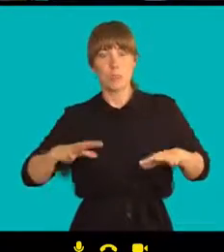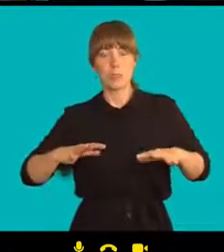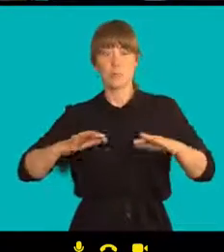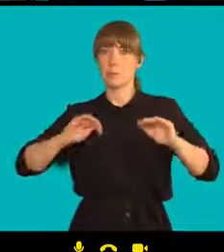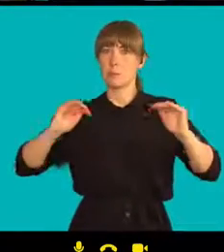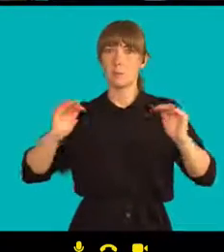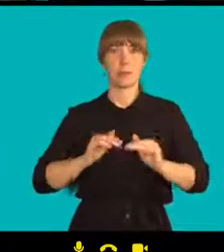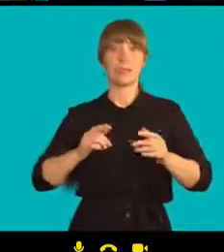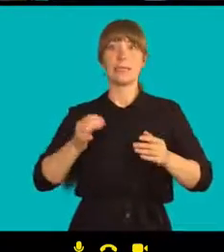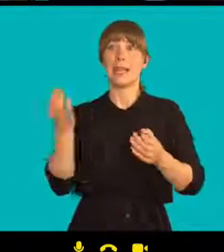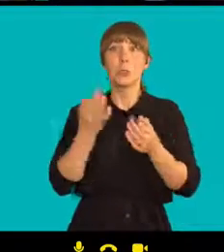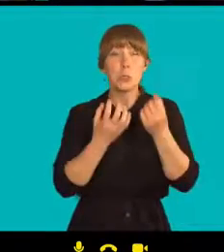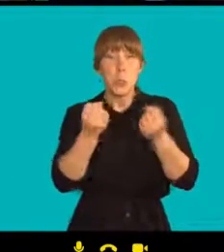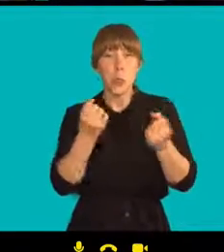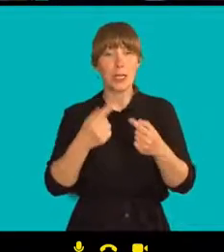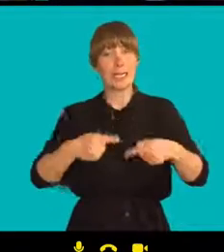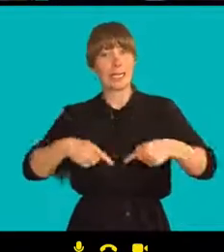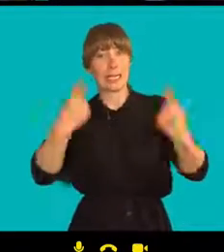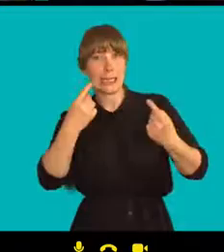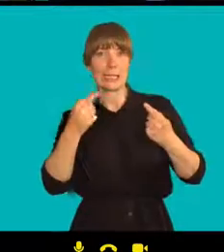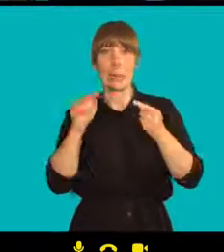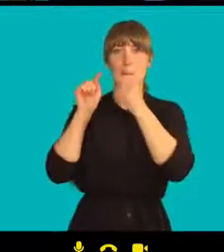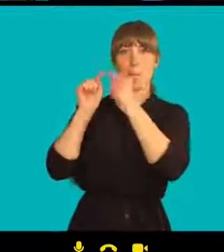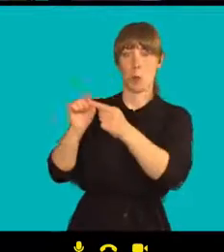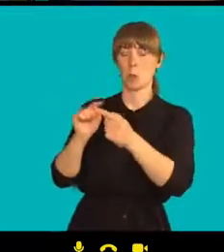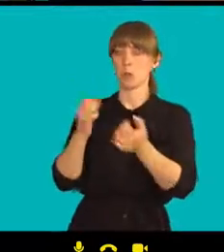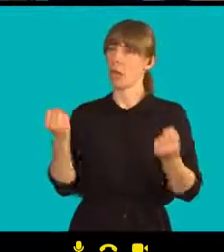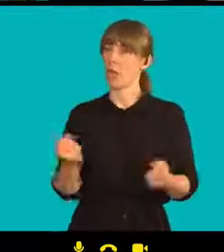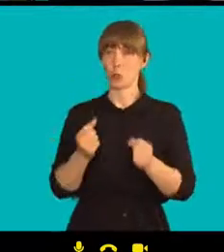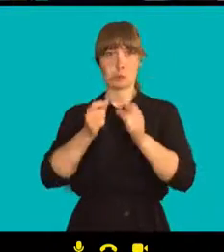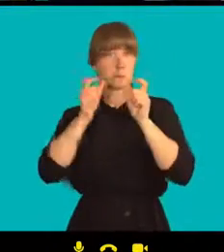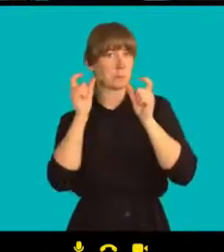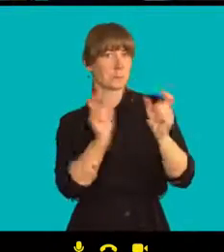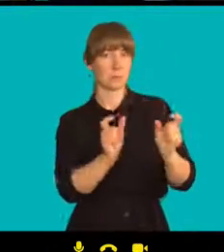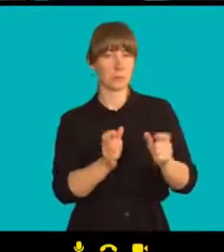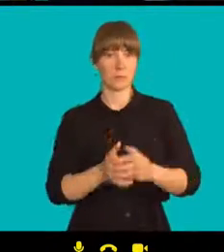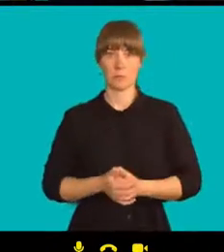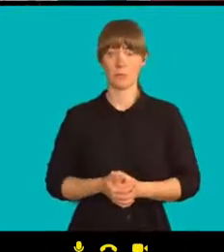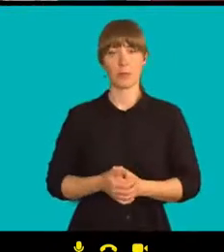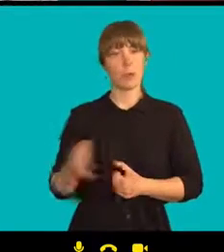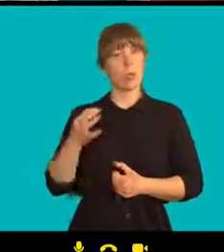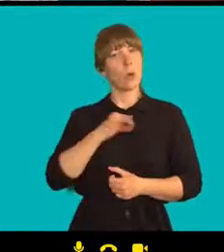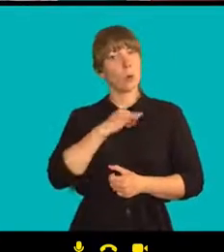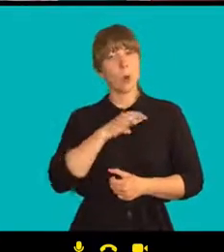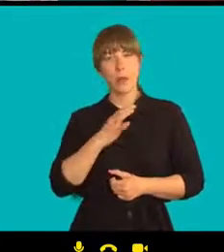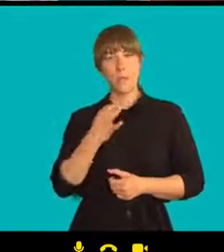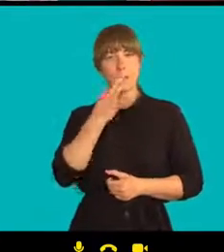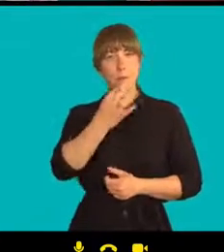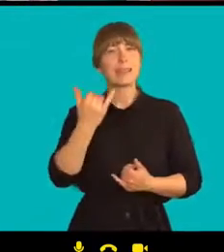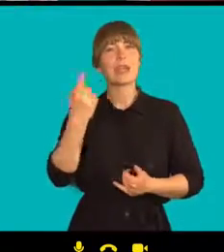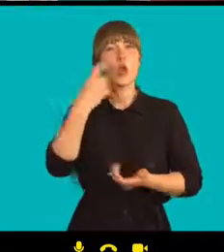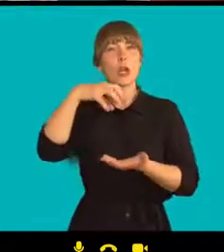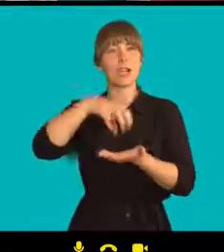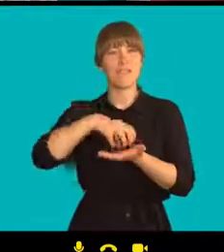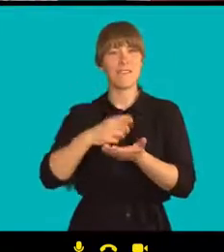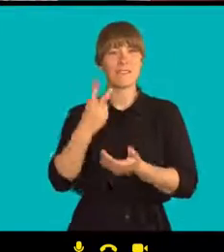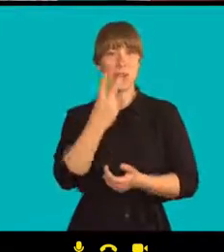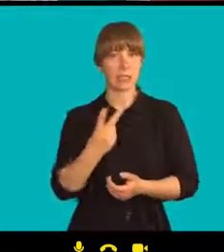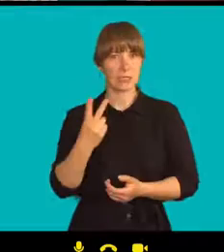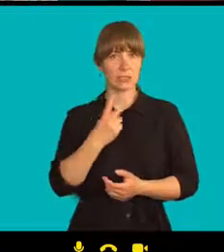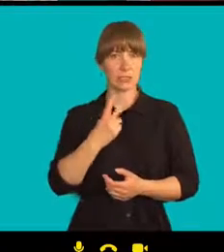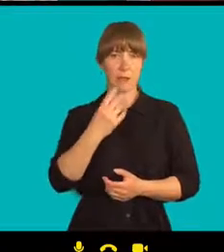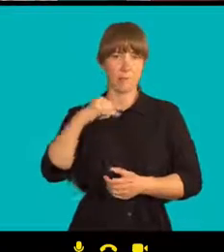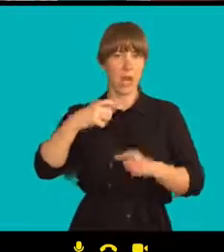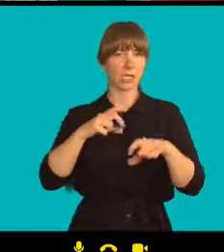kritiku, která směřuje na ně. Jak teď vlastně v jasna pracuje? Jsou stále ty metody